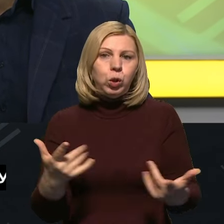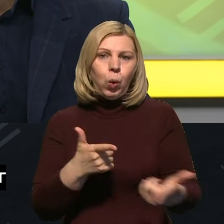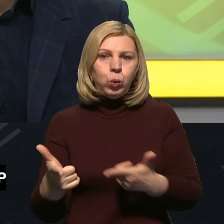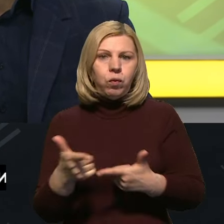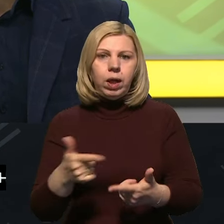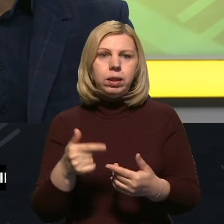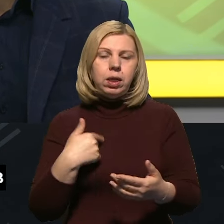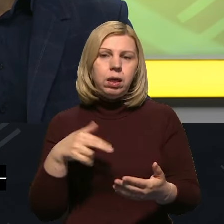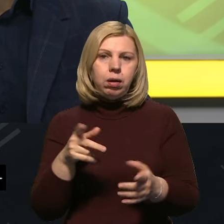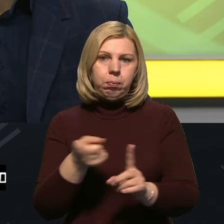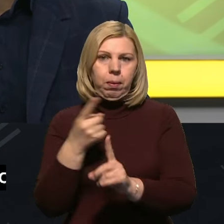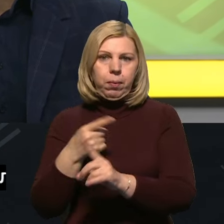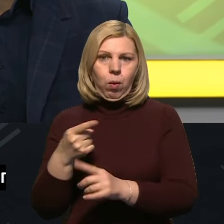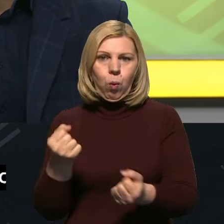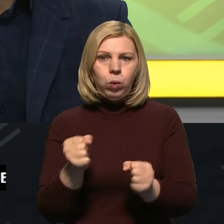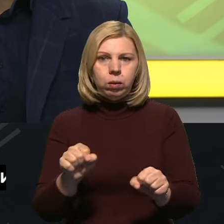укріплювати своє ППО.